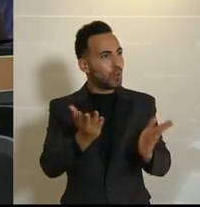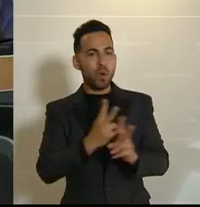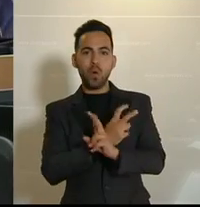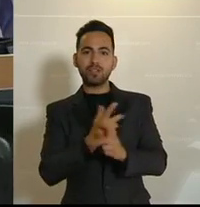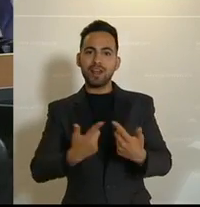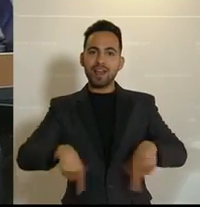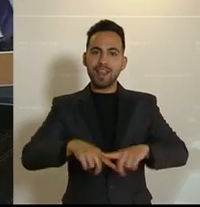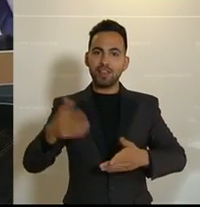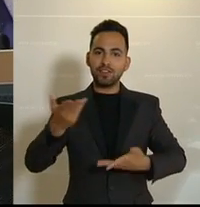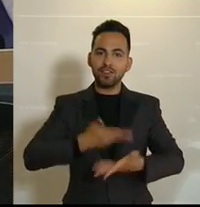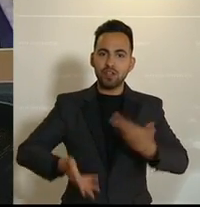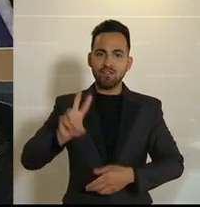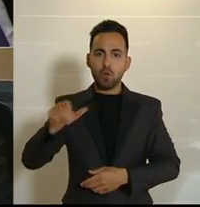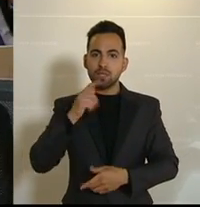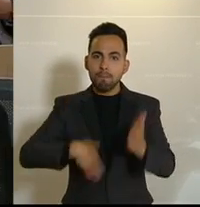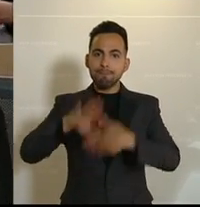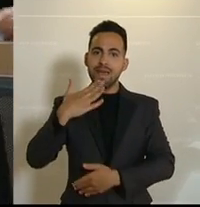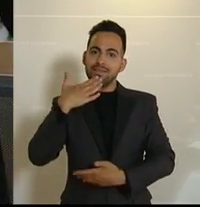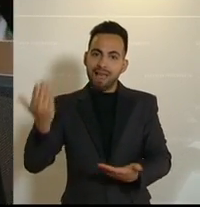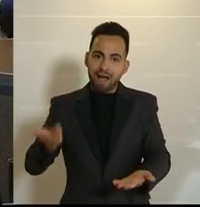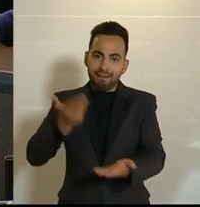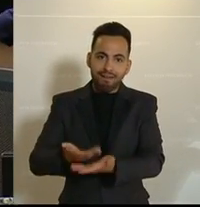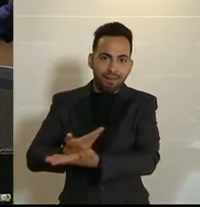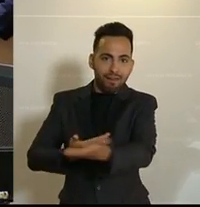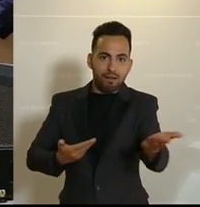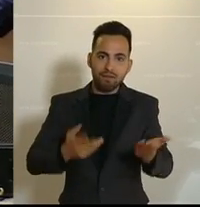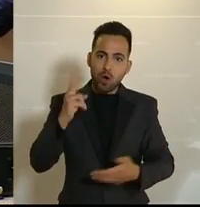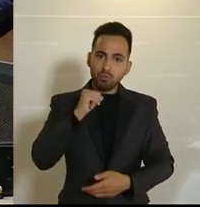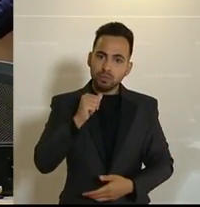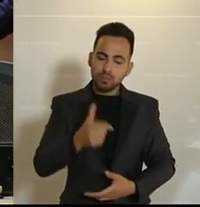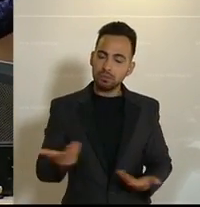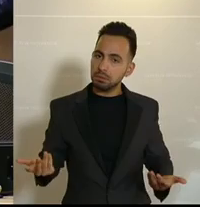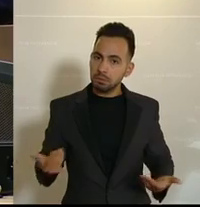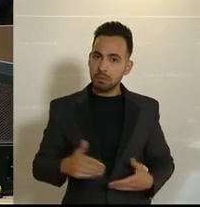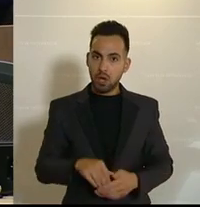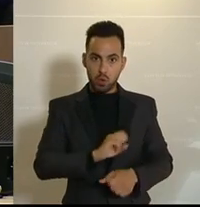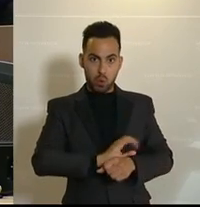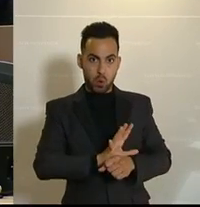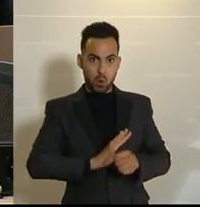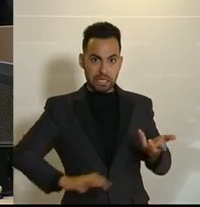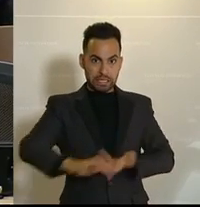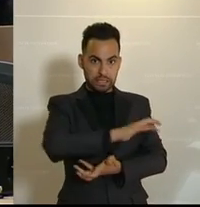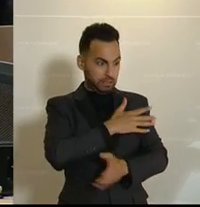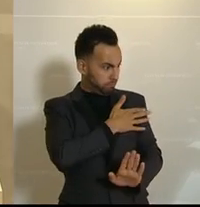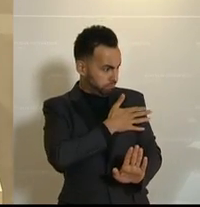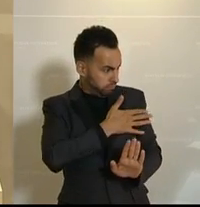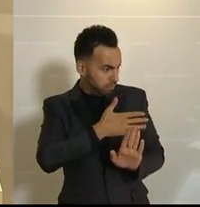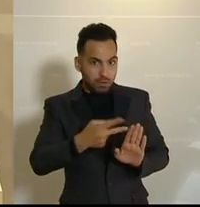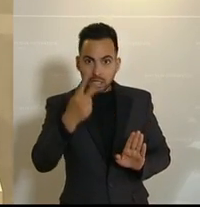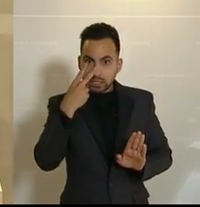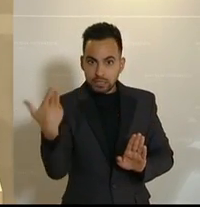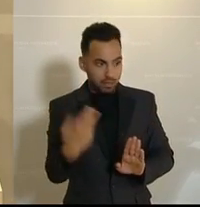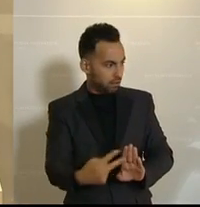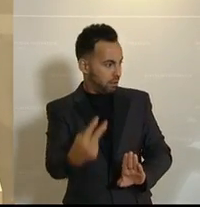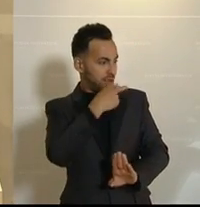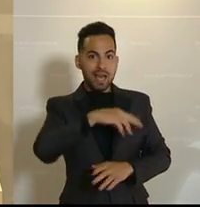nicht einen größeren Tank zur Verfügung stellen. Gerade in Anbetracht der Corona-Krise haben wir gesehen, wie wichtig